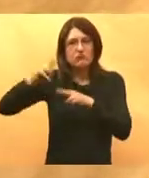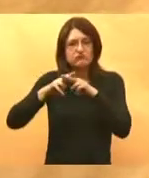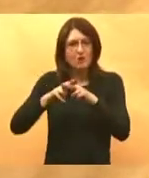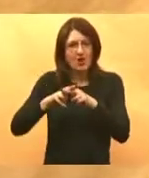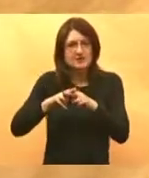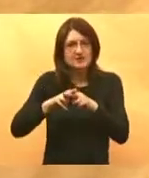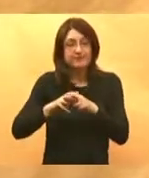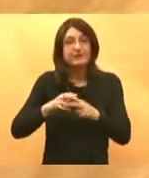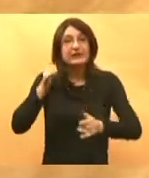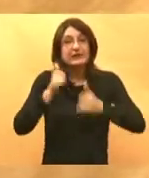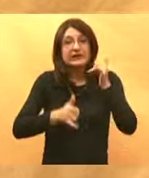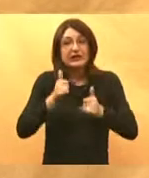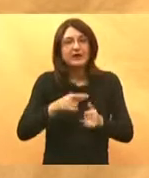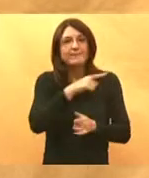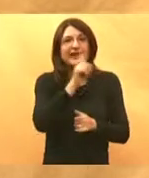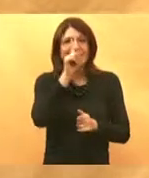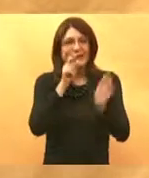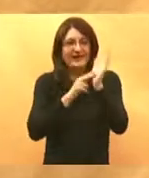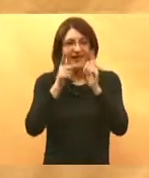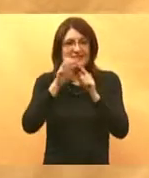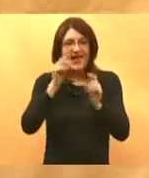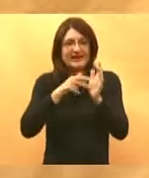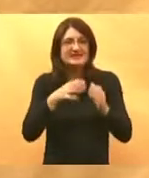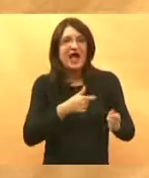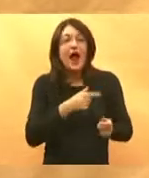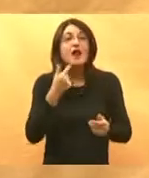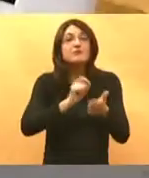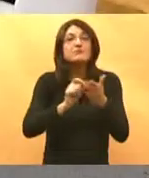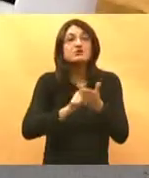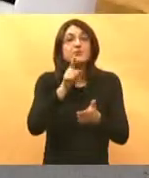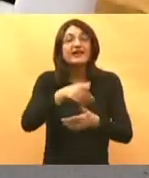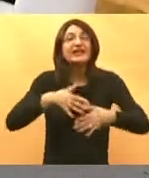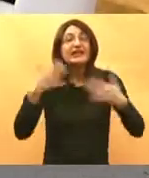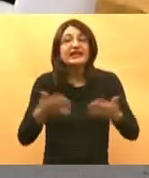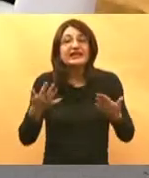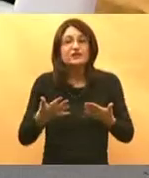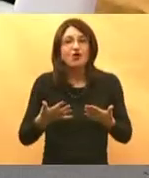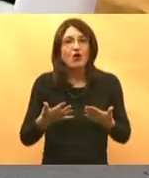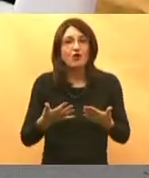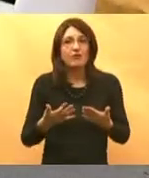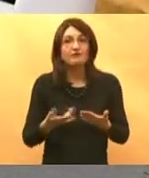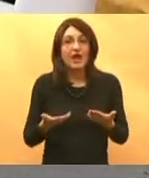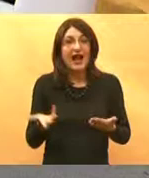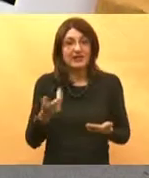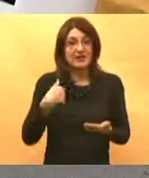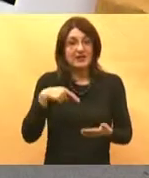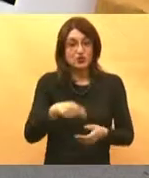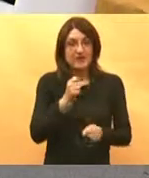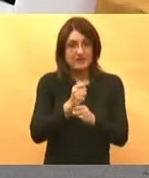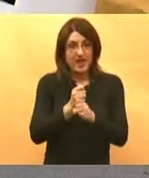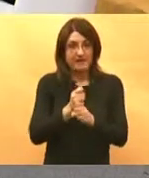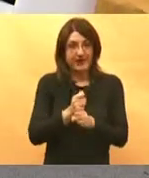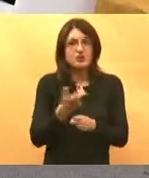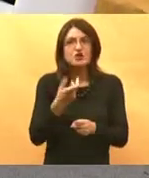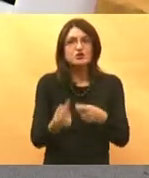obraditi ili na pregled internisti kardiologu ali ću naznačiti hitno što se nama dogodilo nakon take opcije nama se